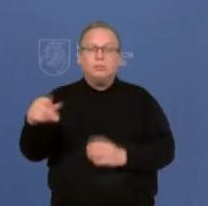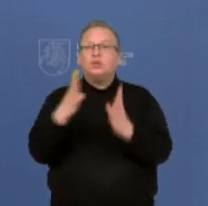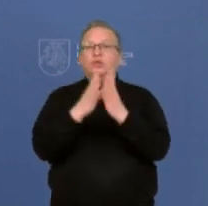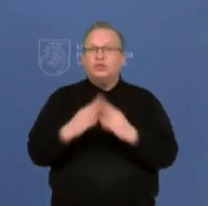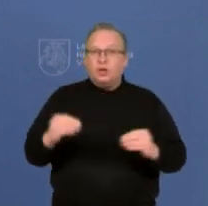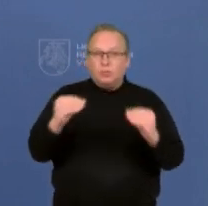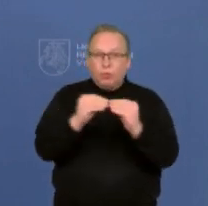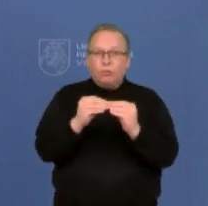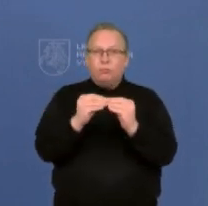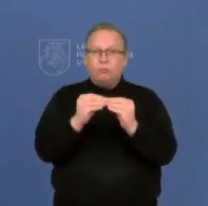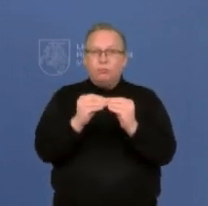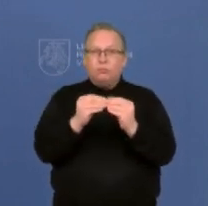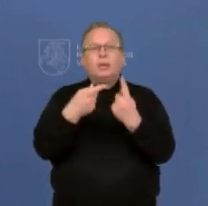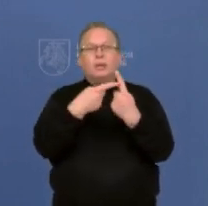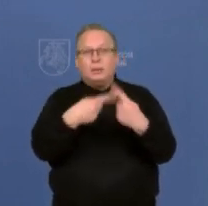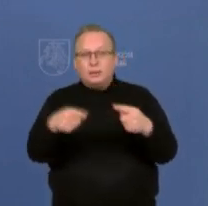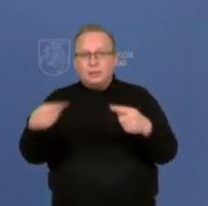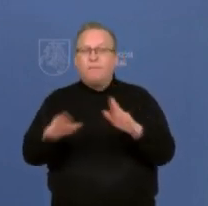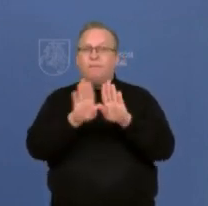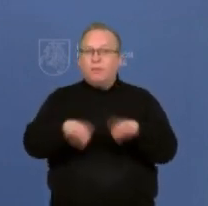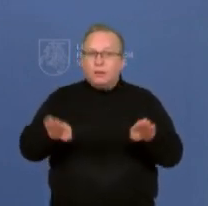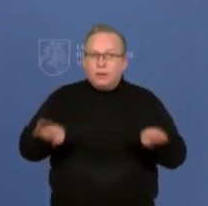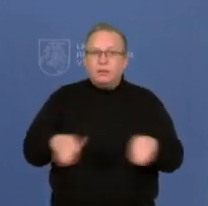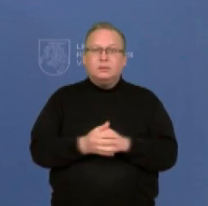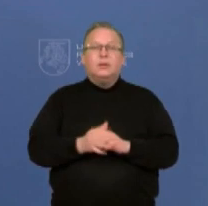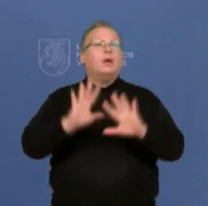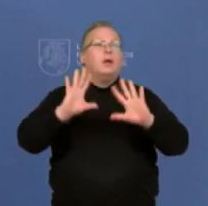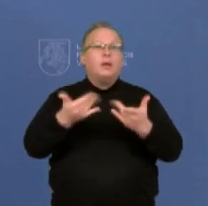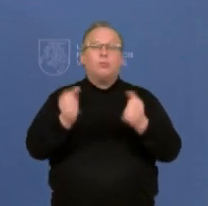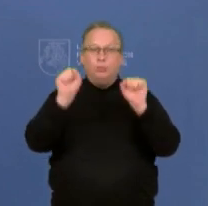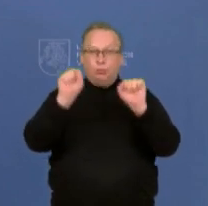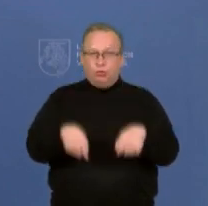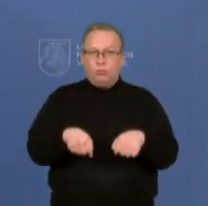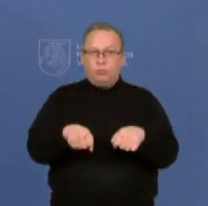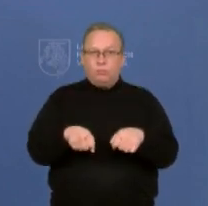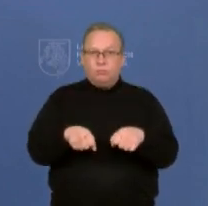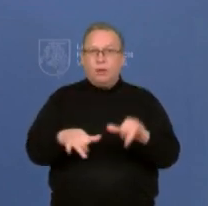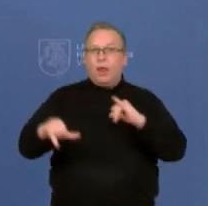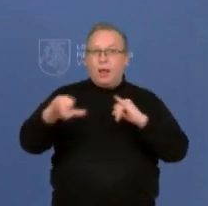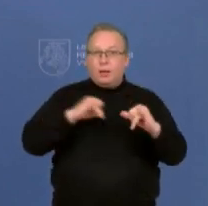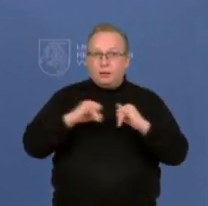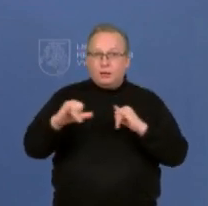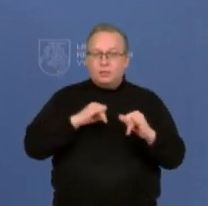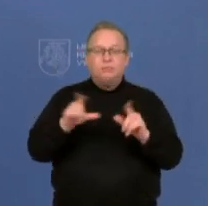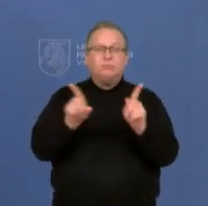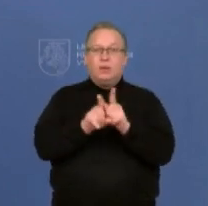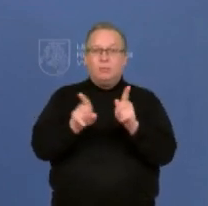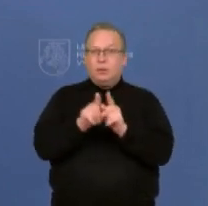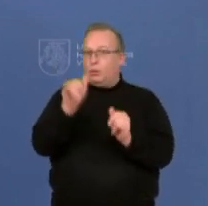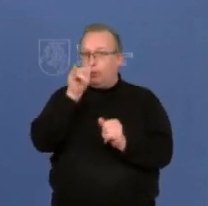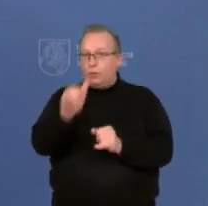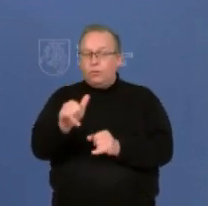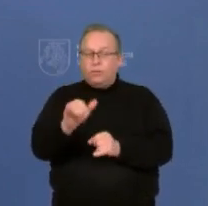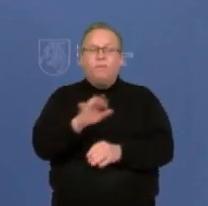vaikais. Ir kaip mes tai galime padaryti, tai tikrai neleiskime vaikų iš namų, jeigu